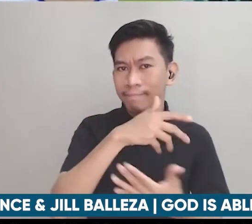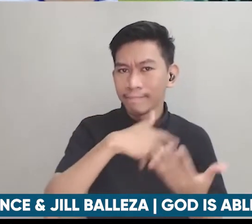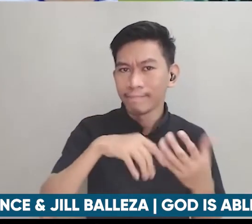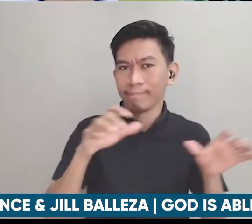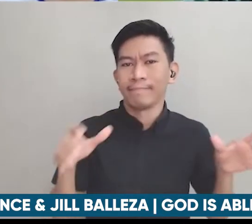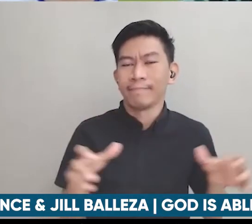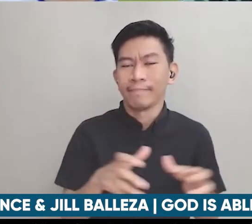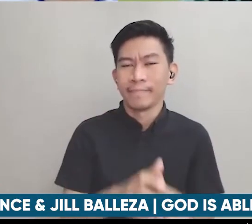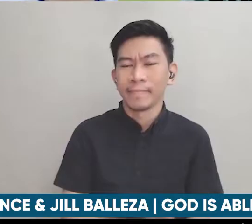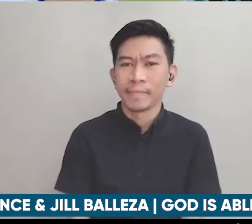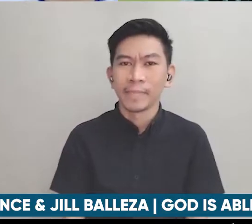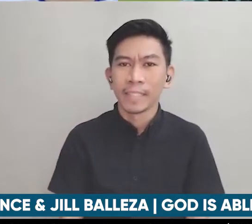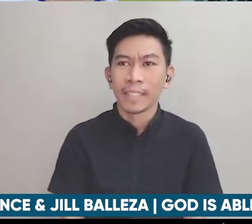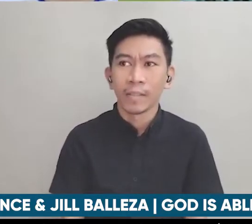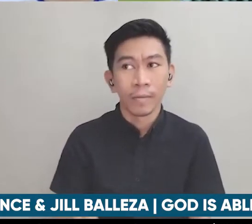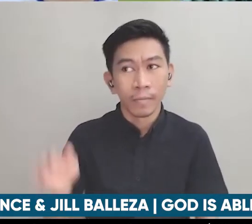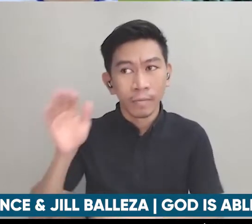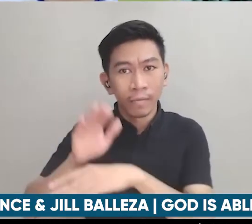mga choice may mga